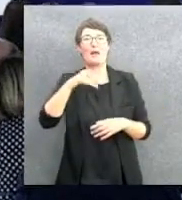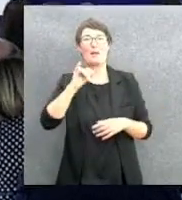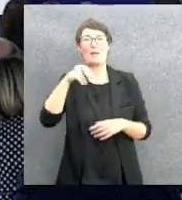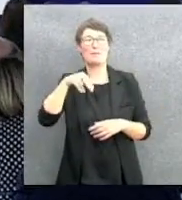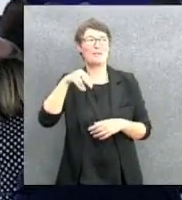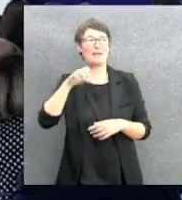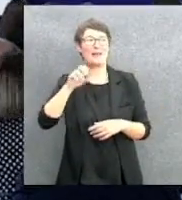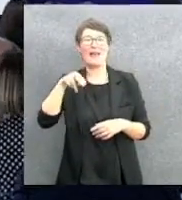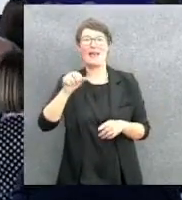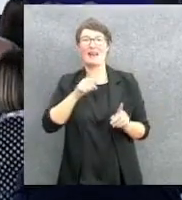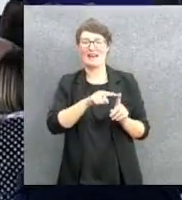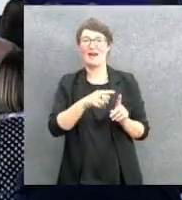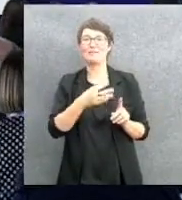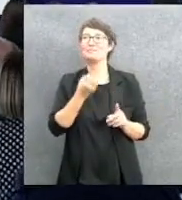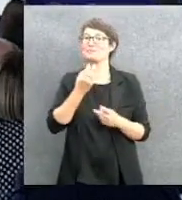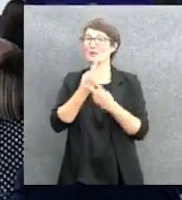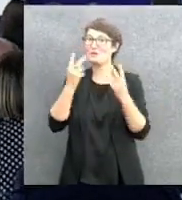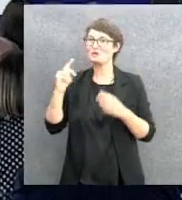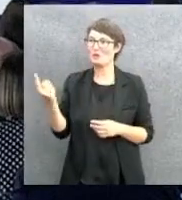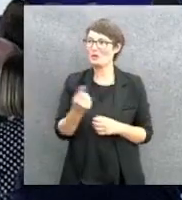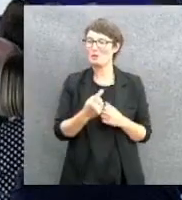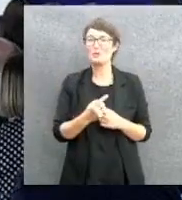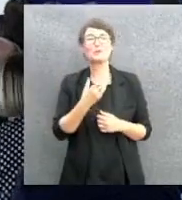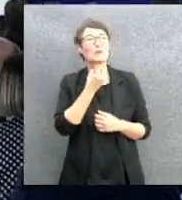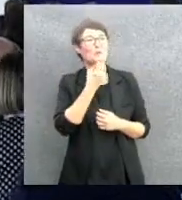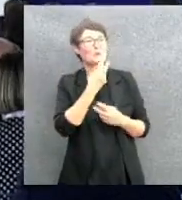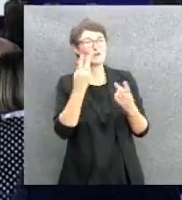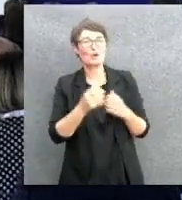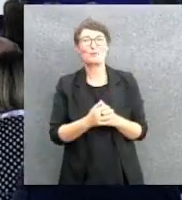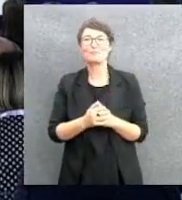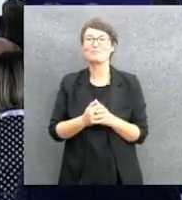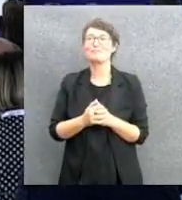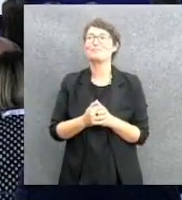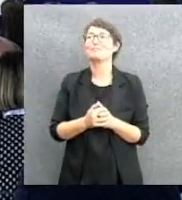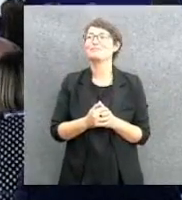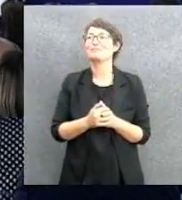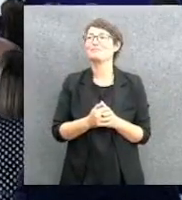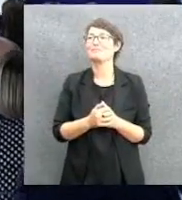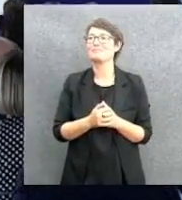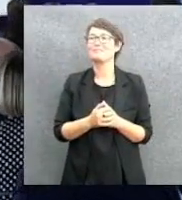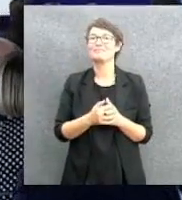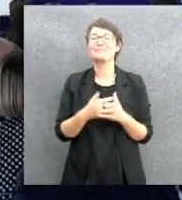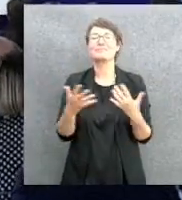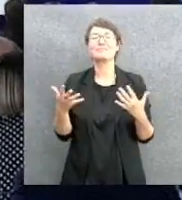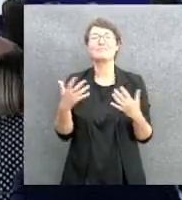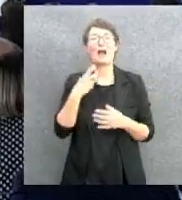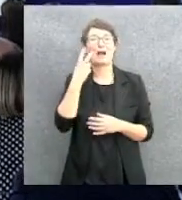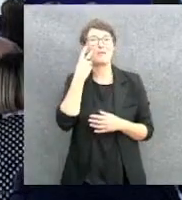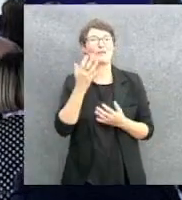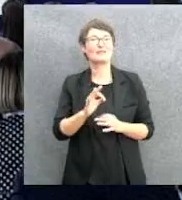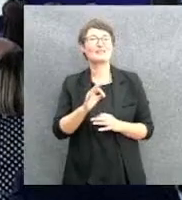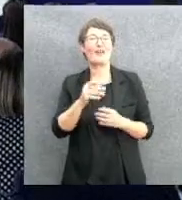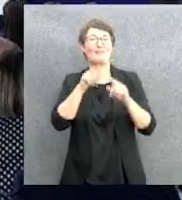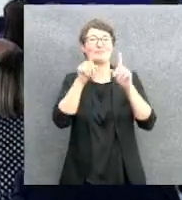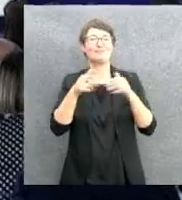Presidente, buongiorno, buongiorno a tutti. Buongiorno dottor Letta, direttore, eccoci qua. Abbiamo visto che l'ADM ne fa di tutti